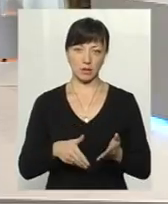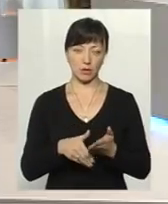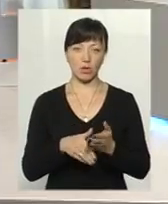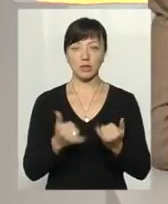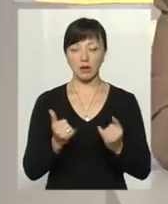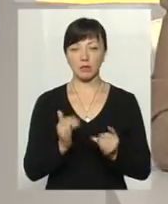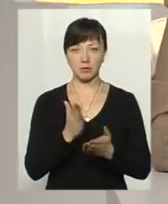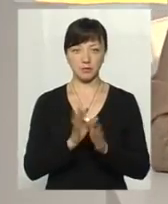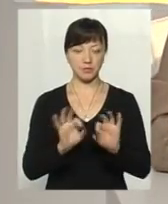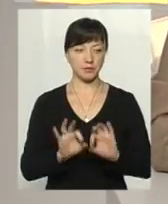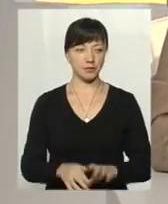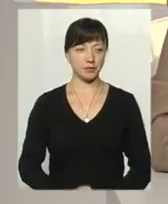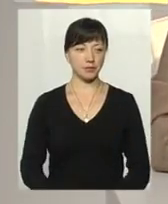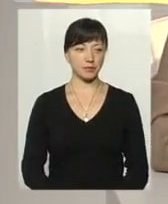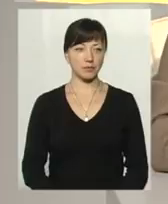зараз, прошу, пряму мову.